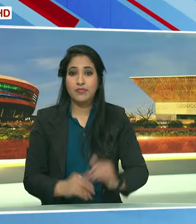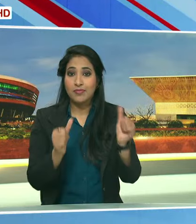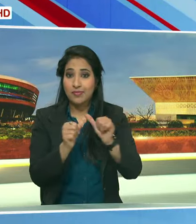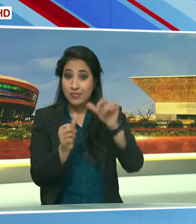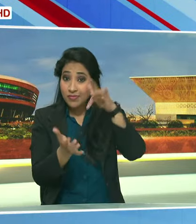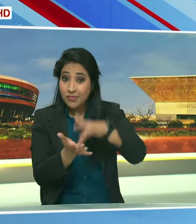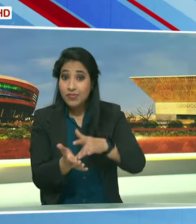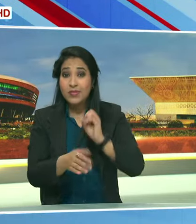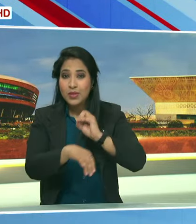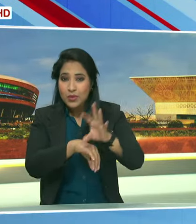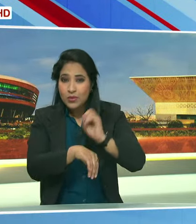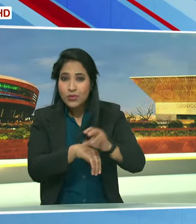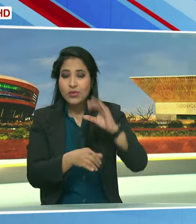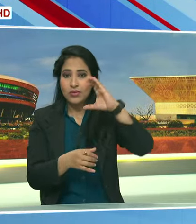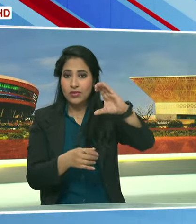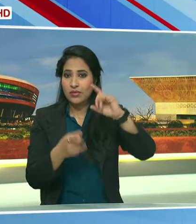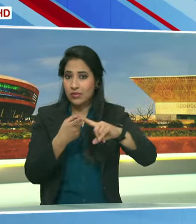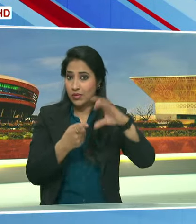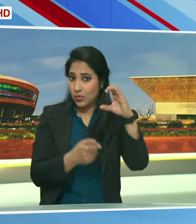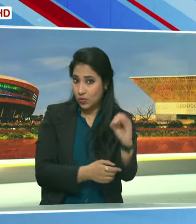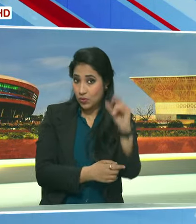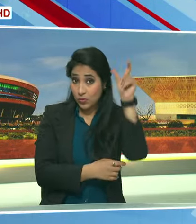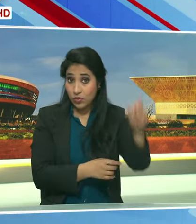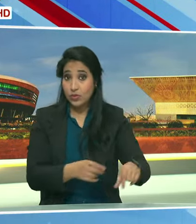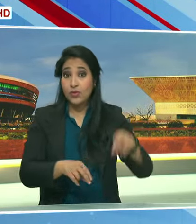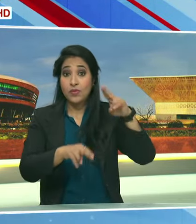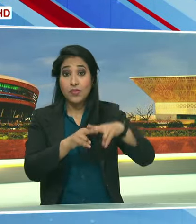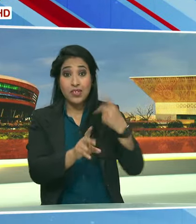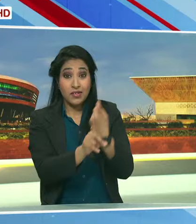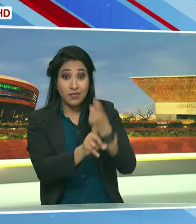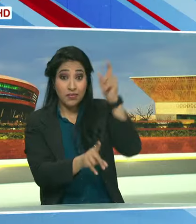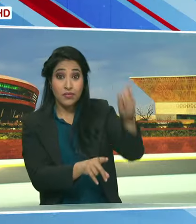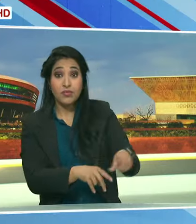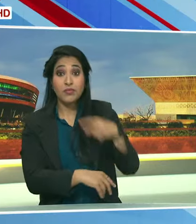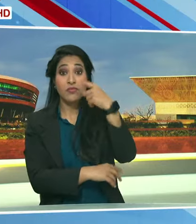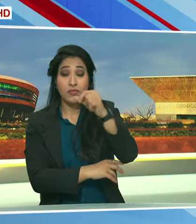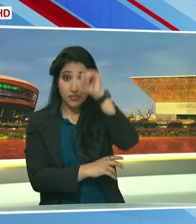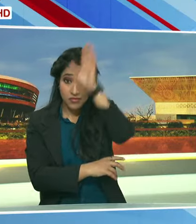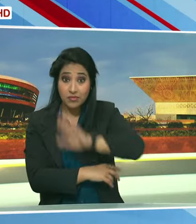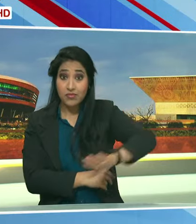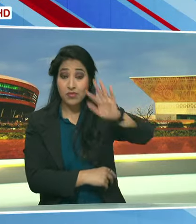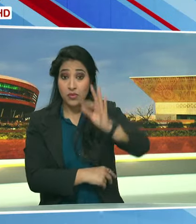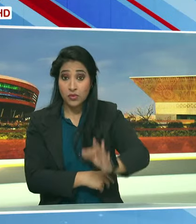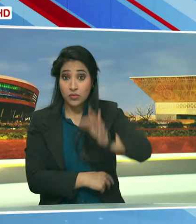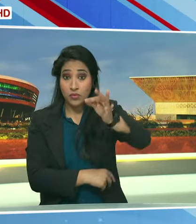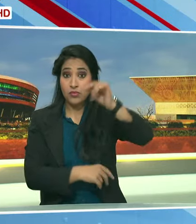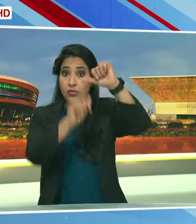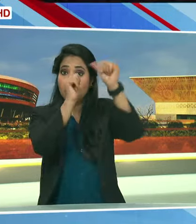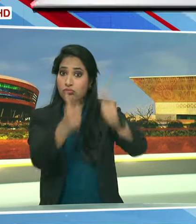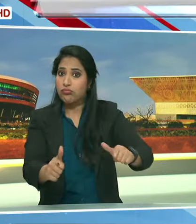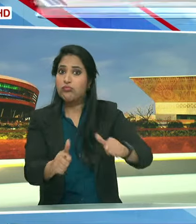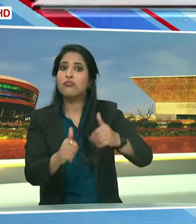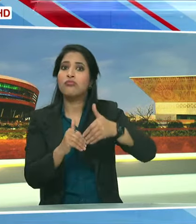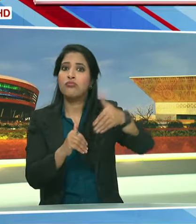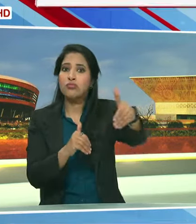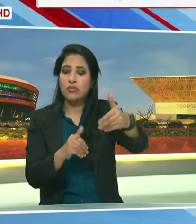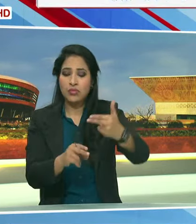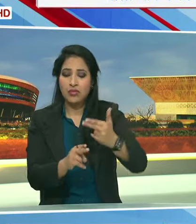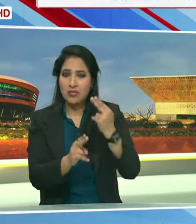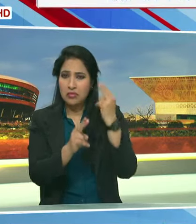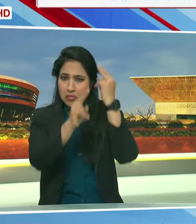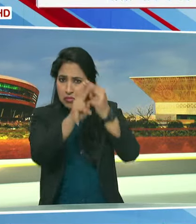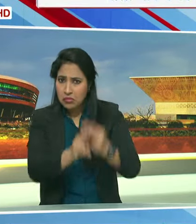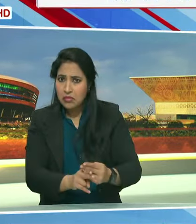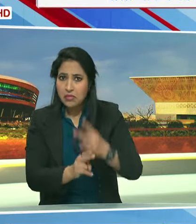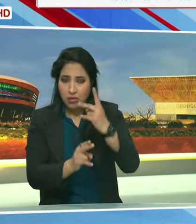अट्लांटिक काउंसिल के सीई-ओ, फ्रट कैंपे ने कहा कि भारत, भविश्य को आकार देने वाले देशों की सूची